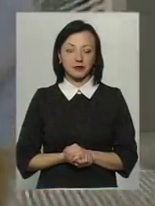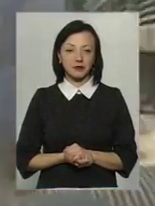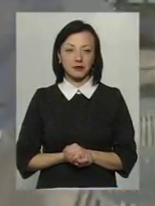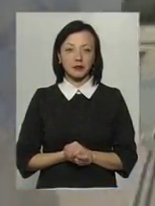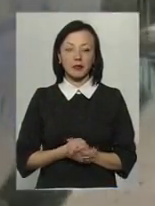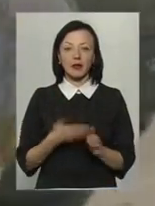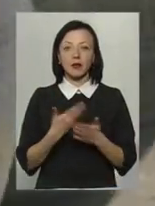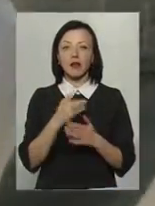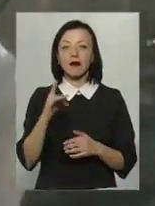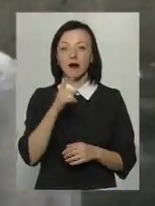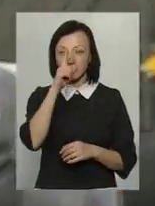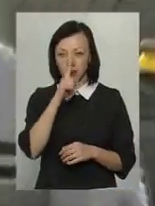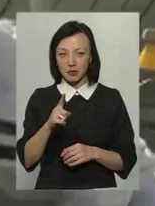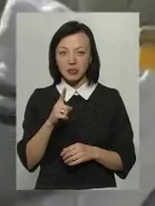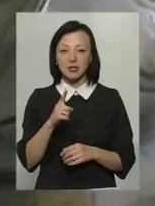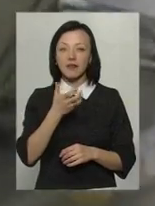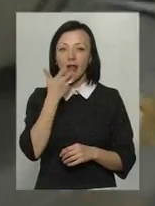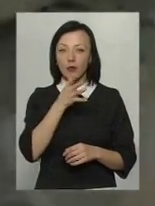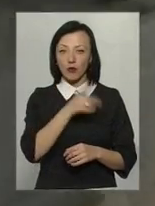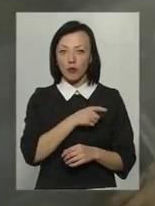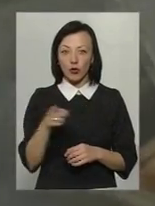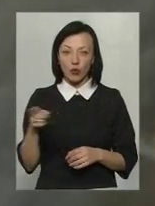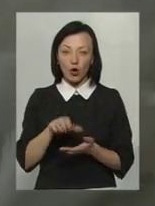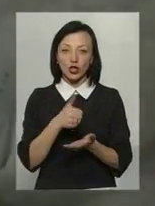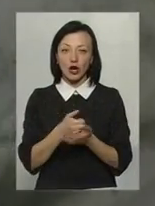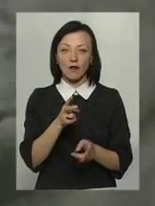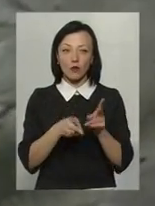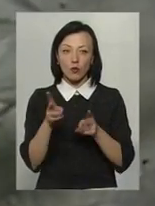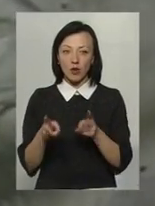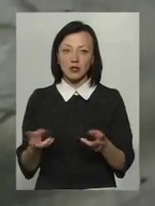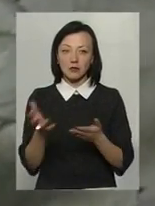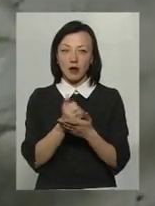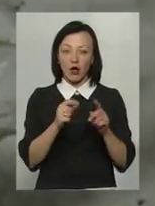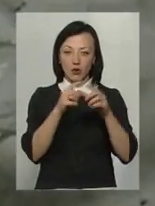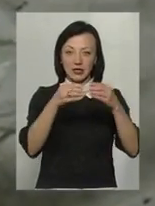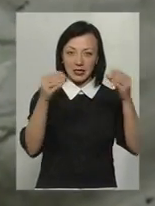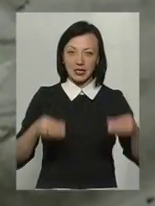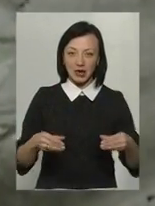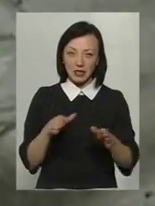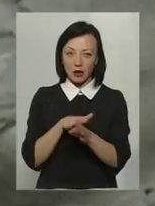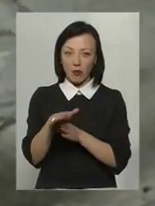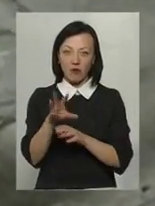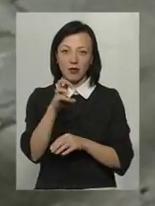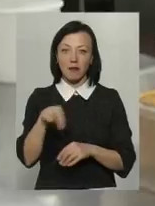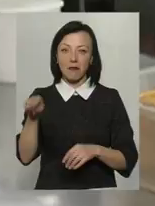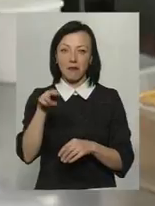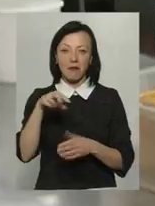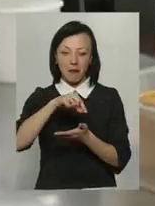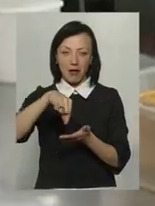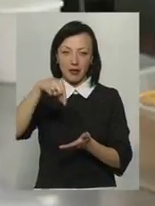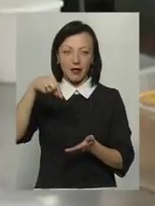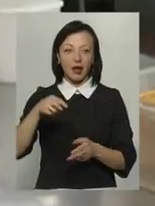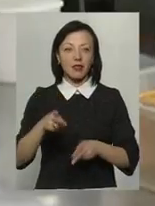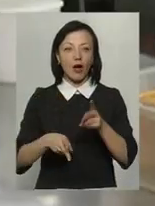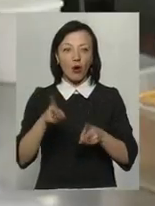Приблизно раз на місяць у теплі пору року шеф-кухарів збирають стільники, заповнені медом. На